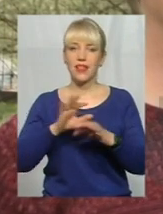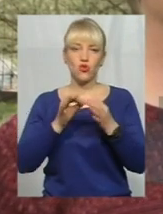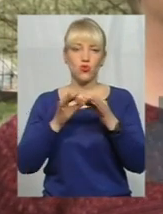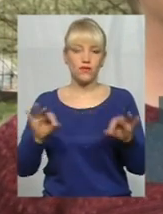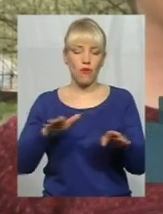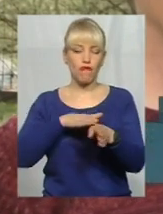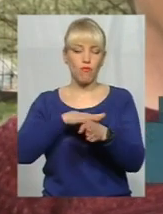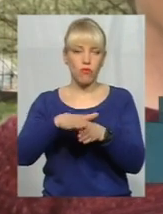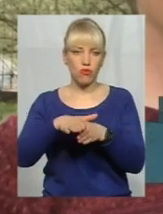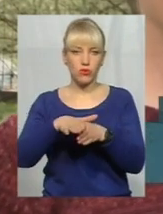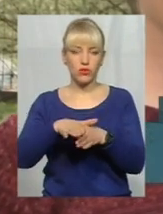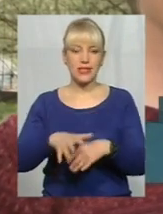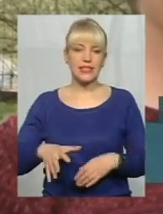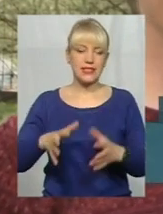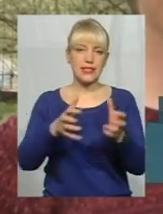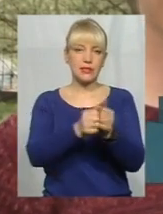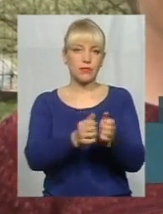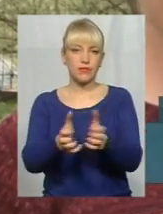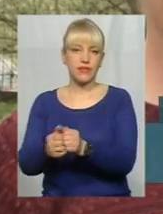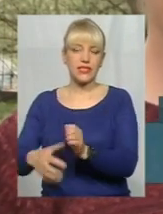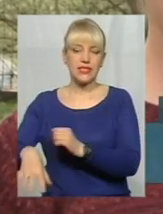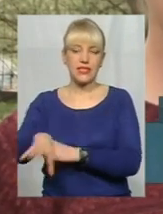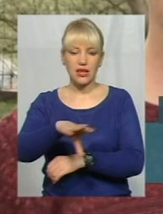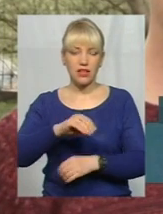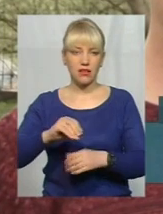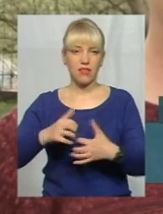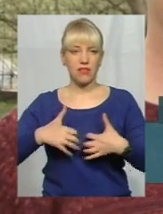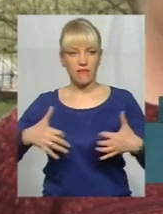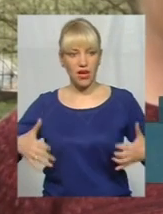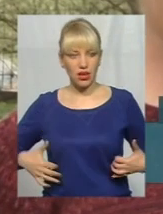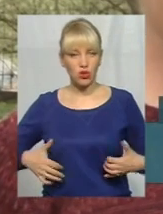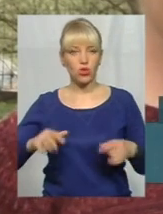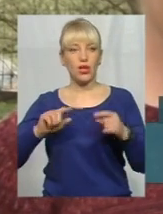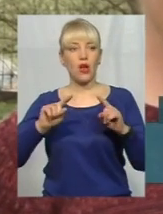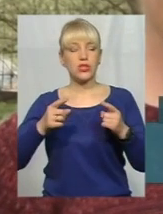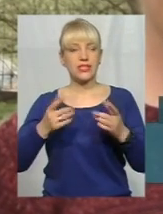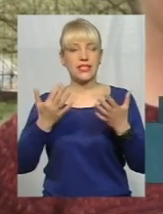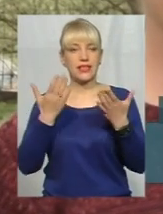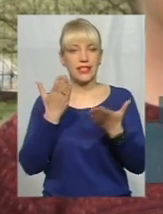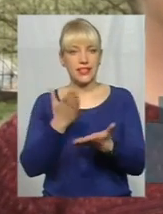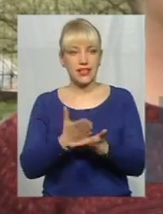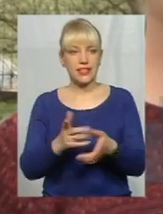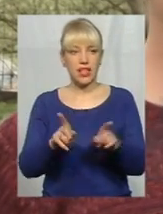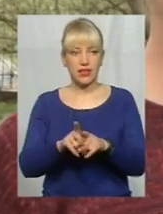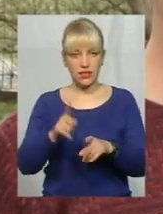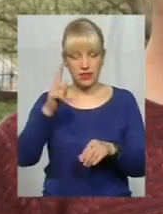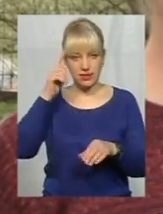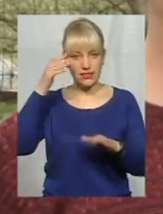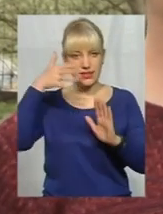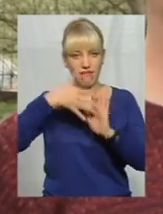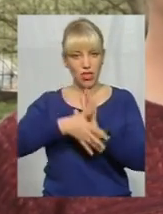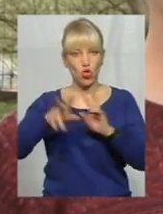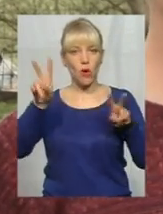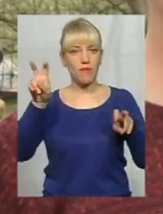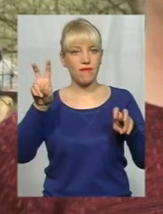повній мірі виловити всіх тварин, оскільки є такі, скажімо, свідомі в лапках громадяни,